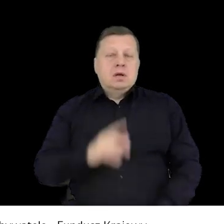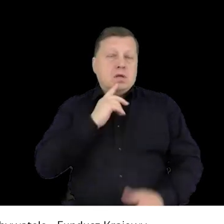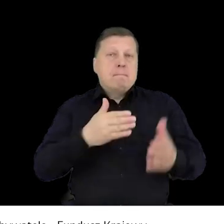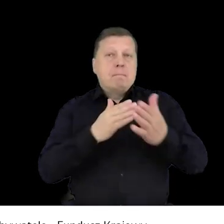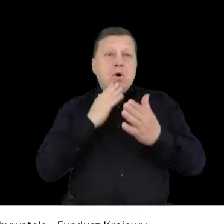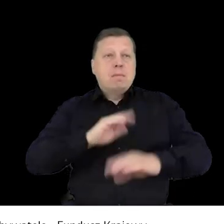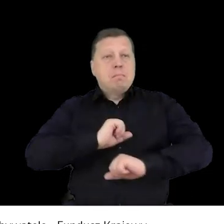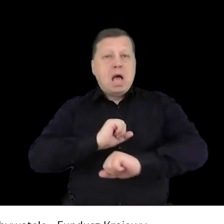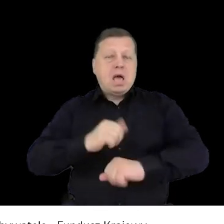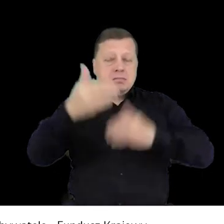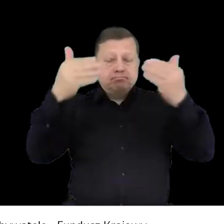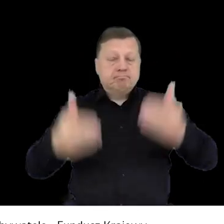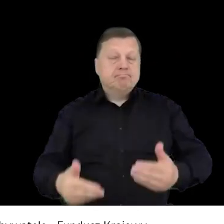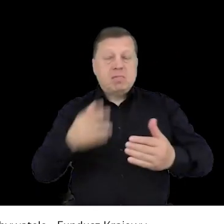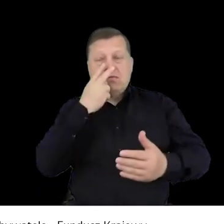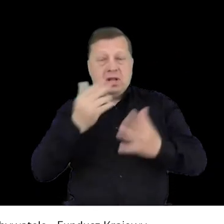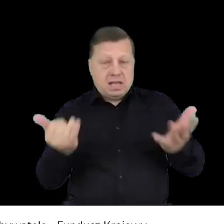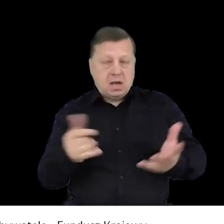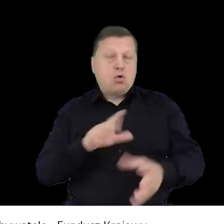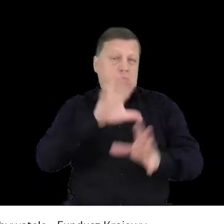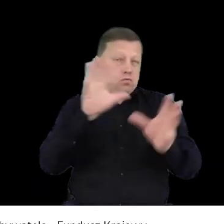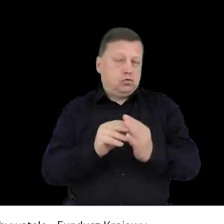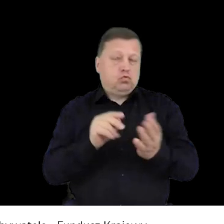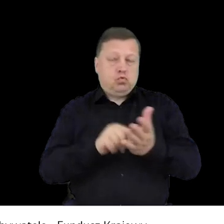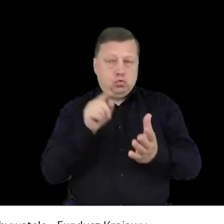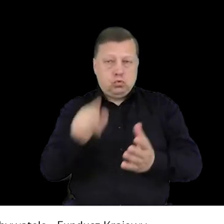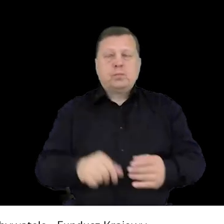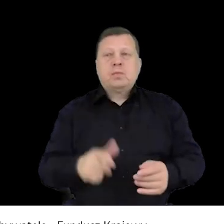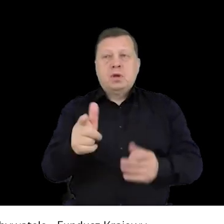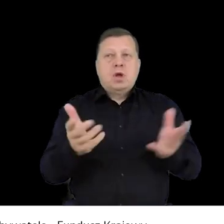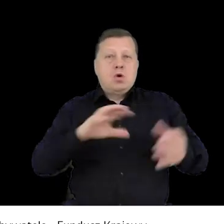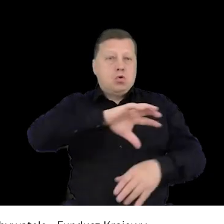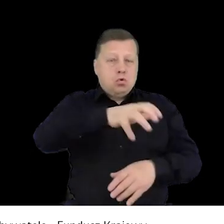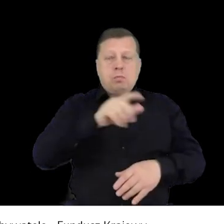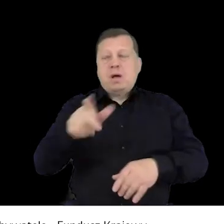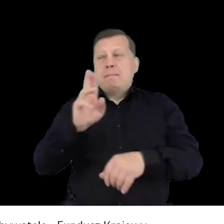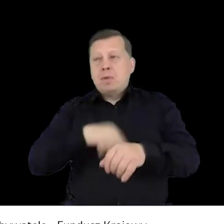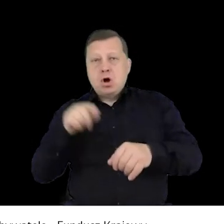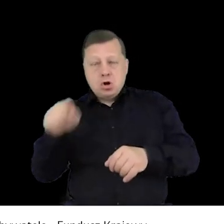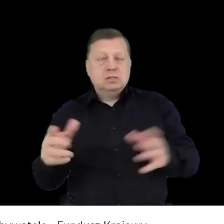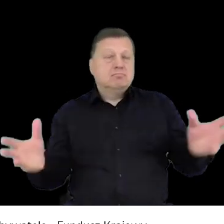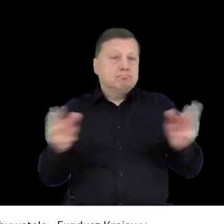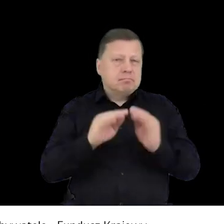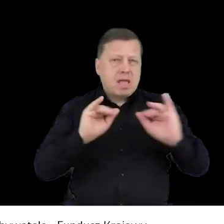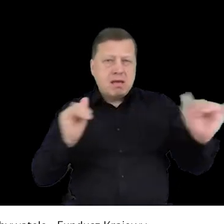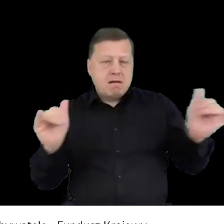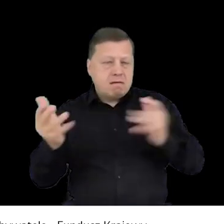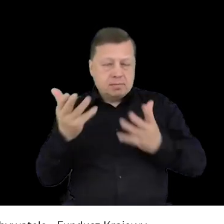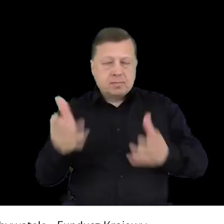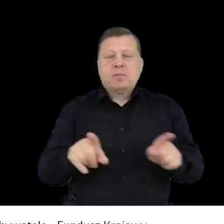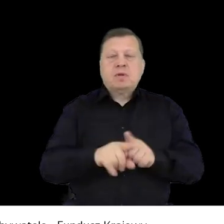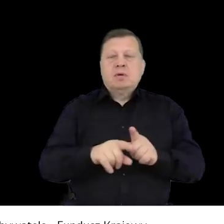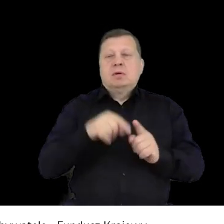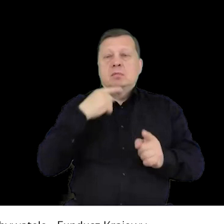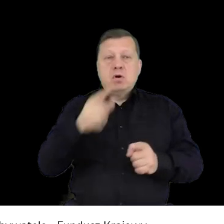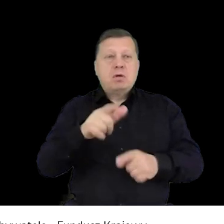Jak już wspomniałam, interakcje organizatorów, uczestników zgromadzenia z policją. Jakie są komunikaty wydawane, czy występuje